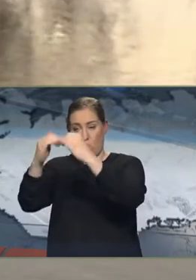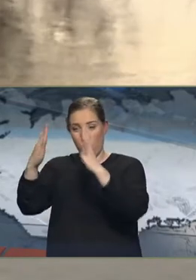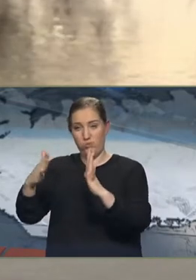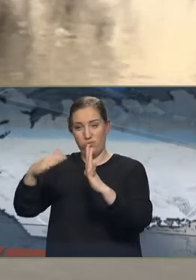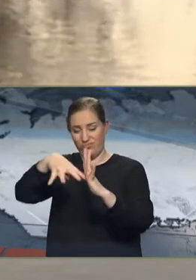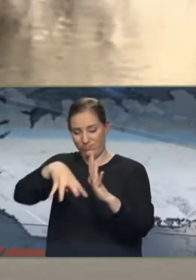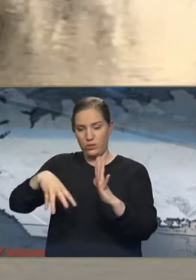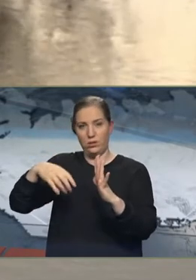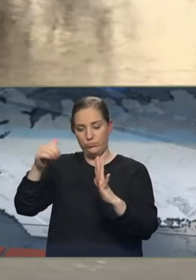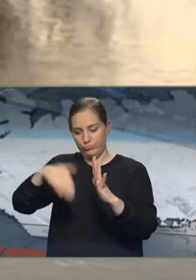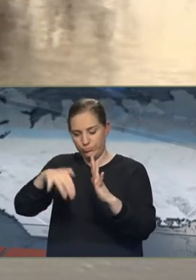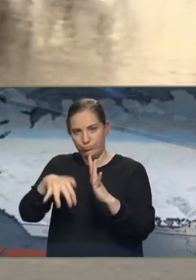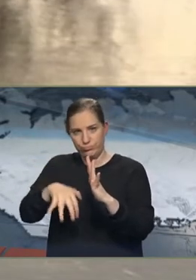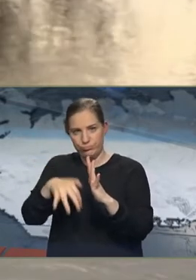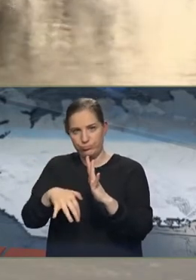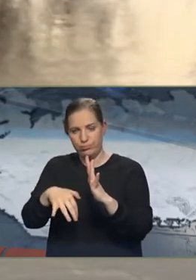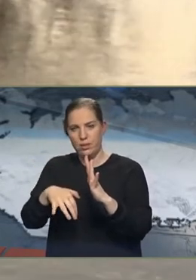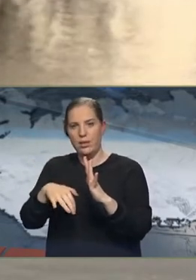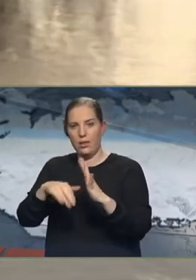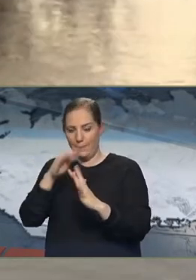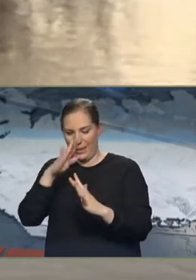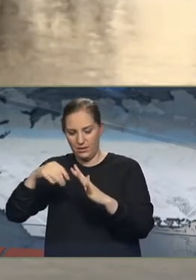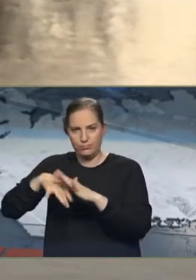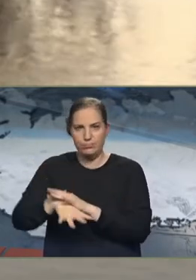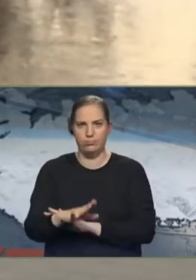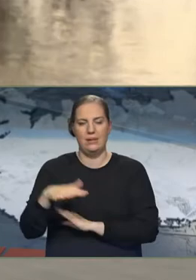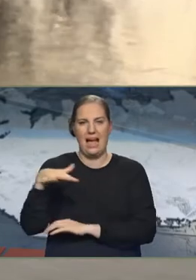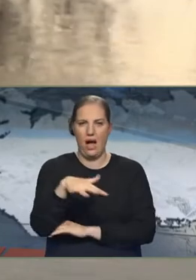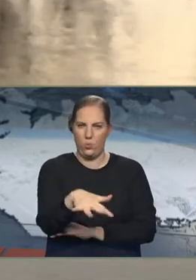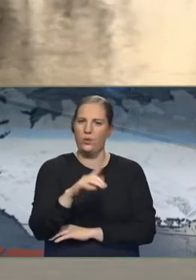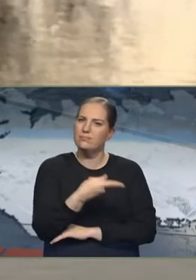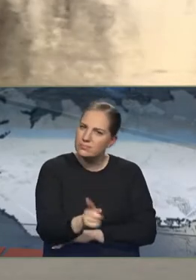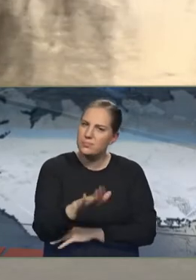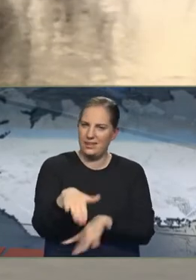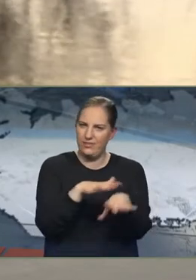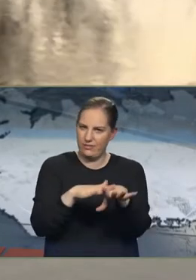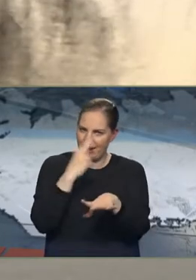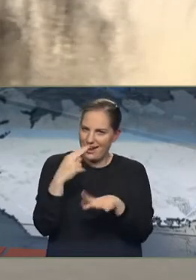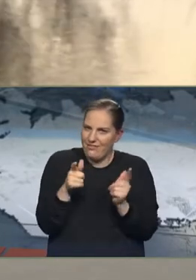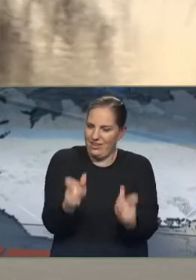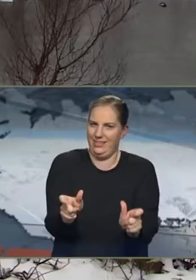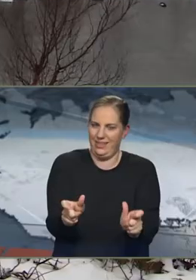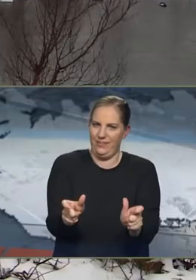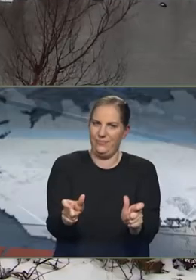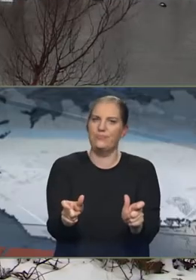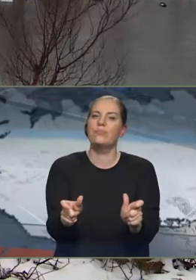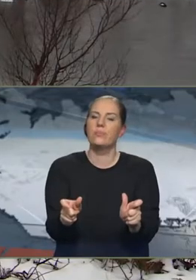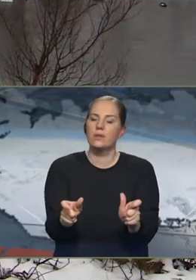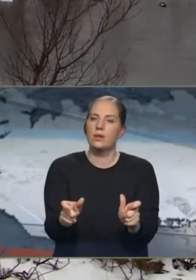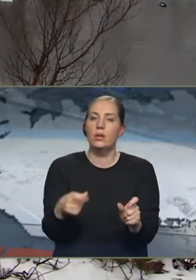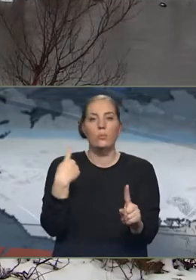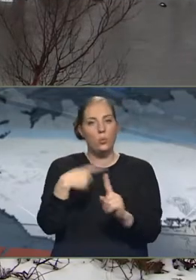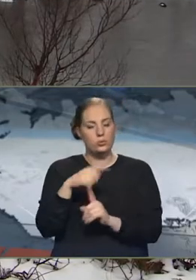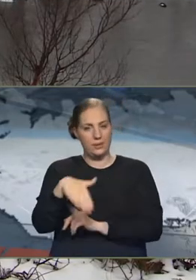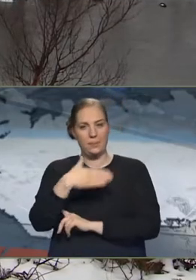götum það fer beint hérna niður í átnar sem eru svona viðkomar og við erum að reyna að venda og það er betra bara